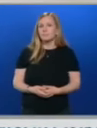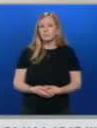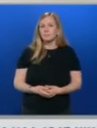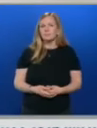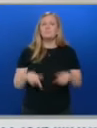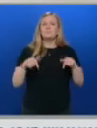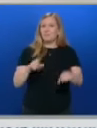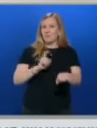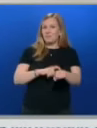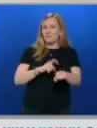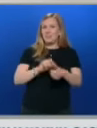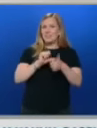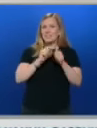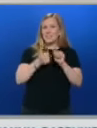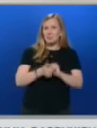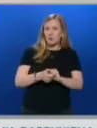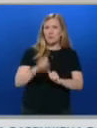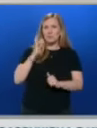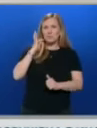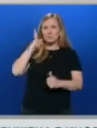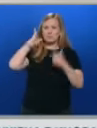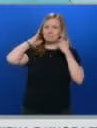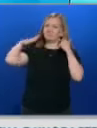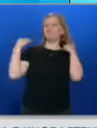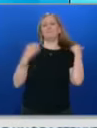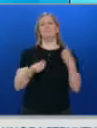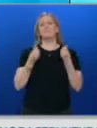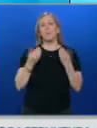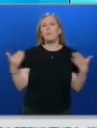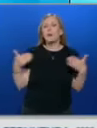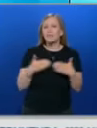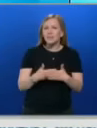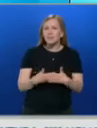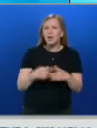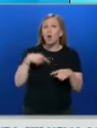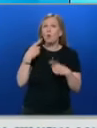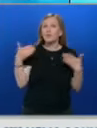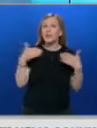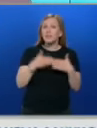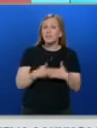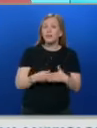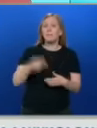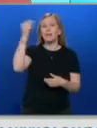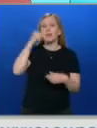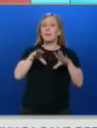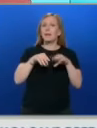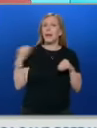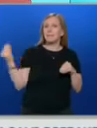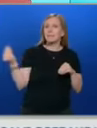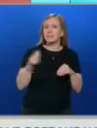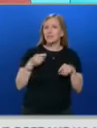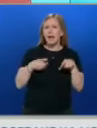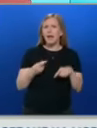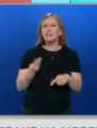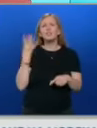Следват минутите за спорт. Срадостин Любомиров След този казус, добър вечер и от мен. Утре вечер България приема Сърбия в четвъртия си матч от